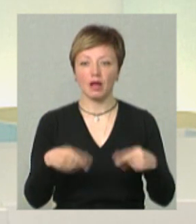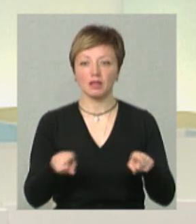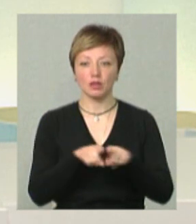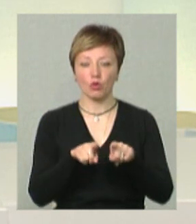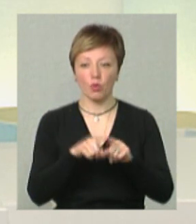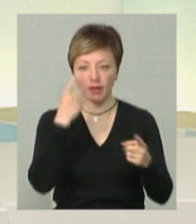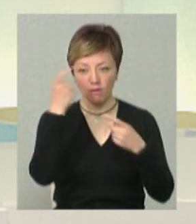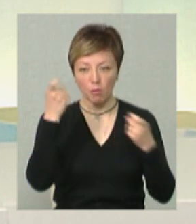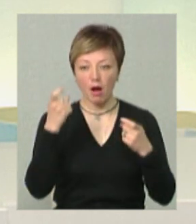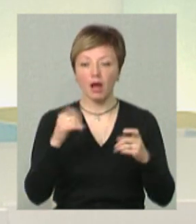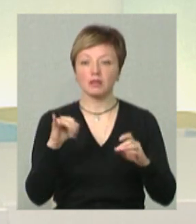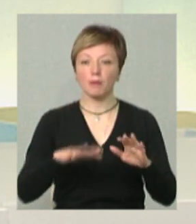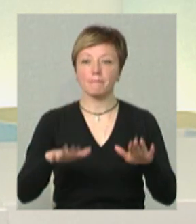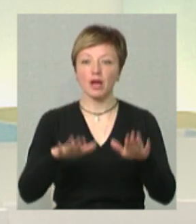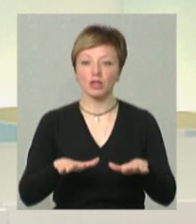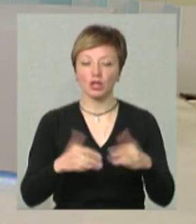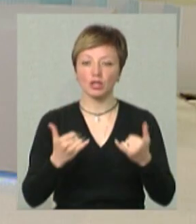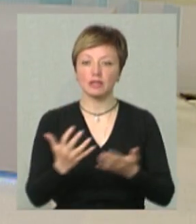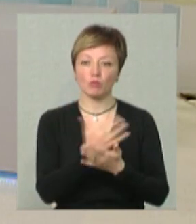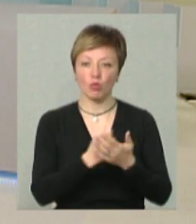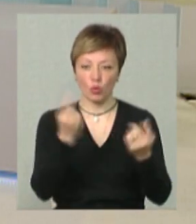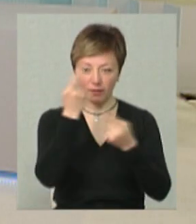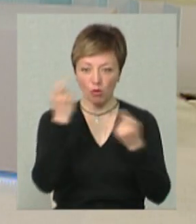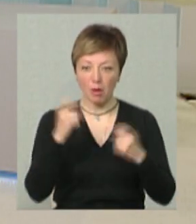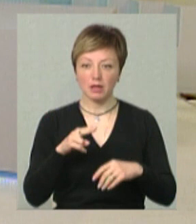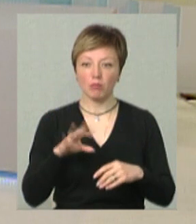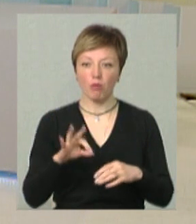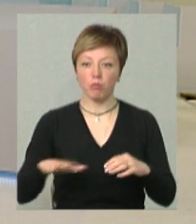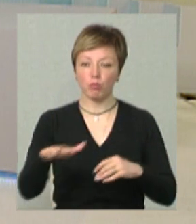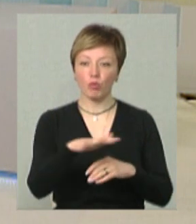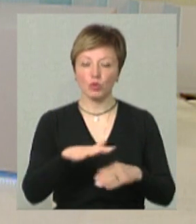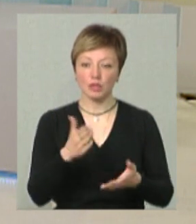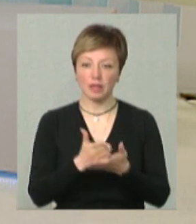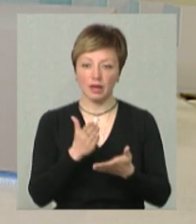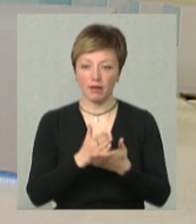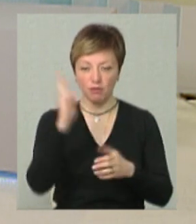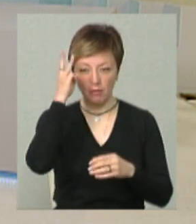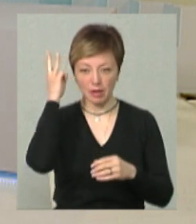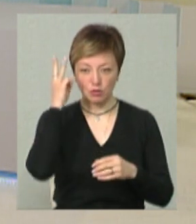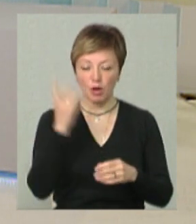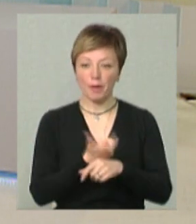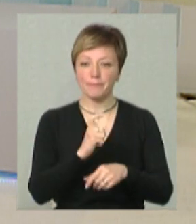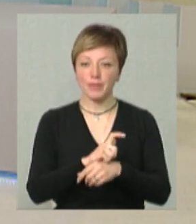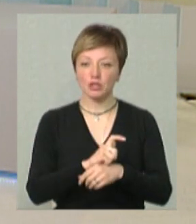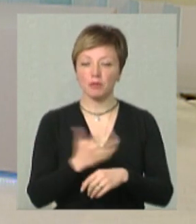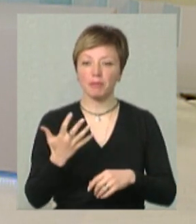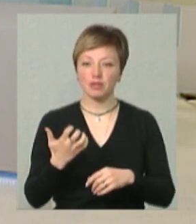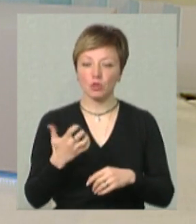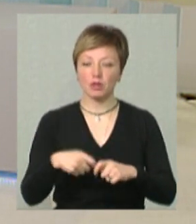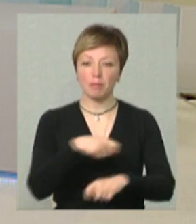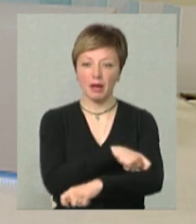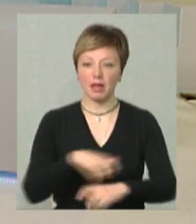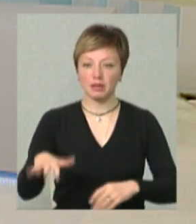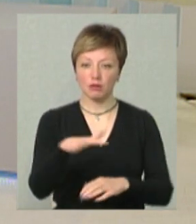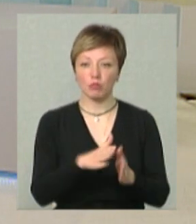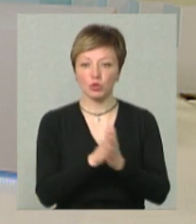інформацію і майданчик для збору інформації по площах Києва, наявніх в Хмельницькому, більше 500 квадратних